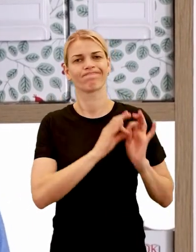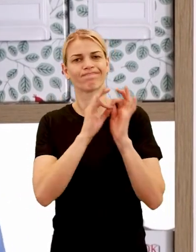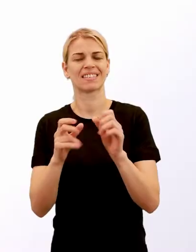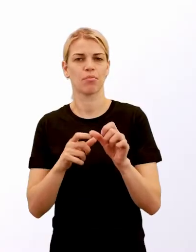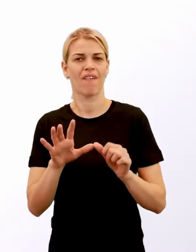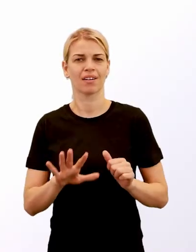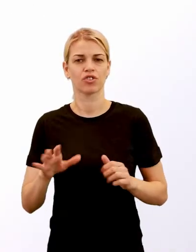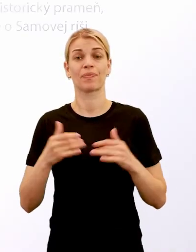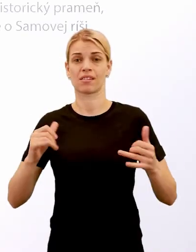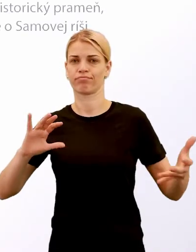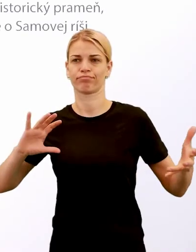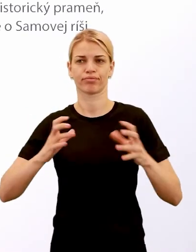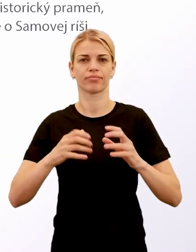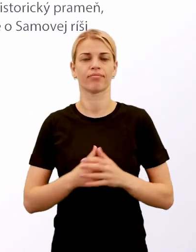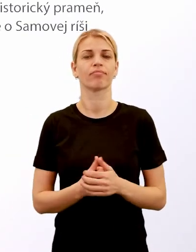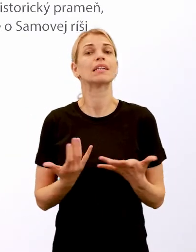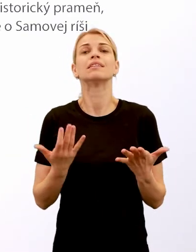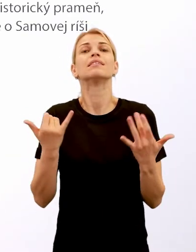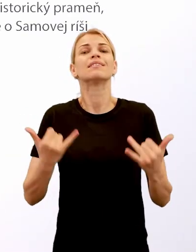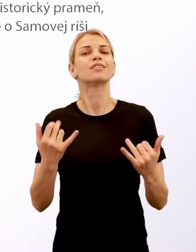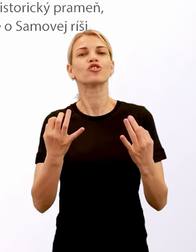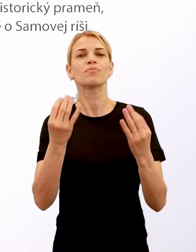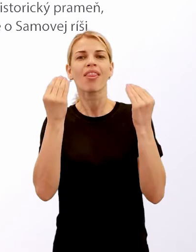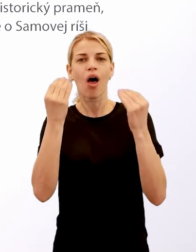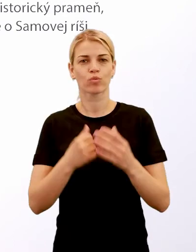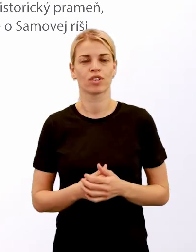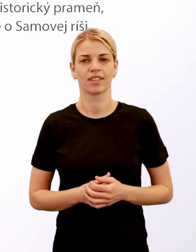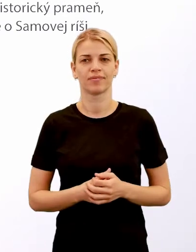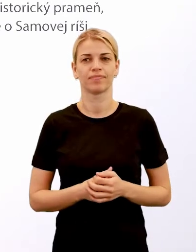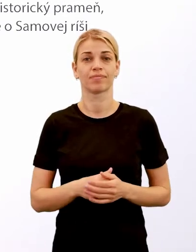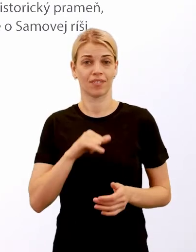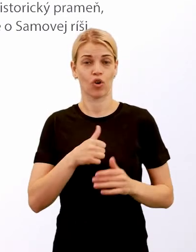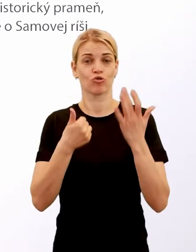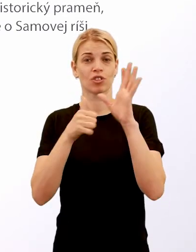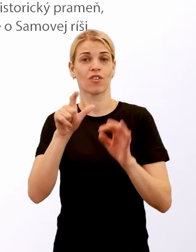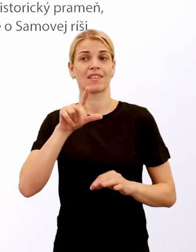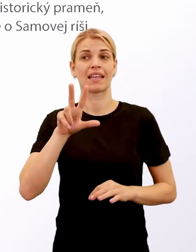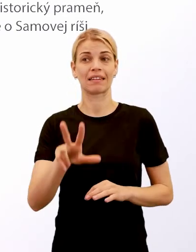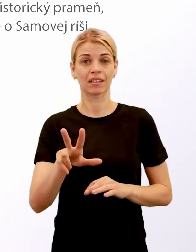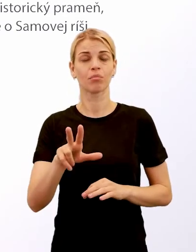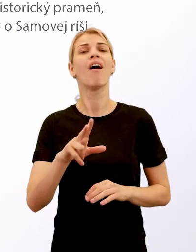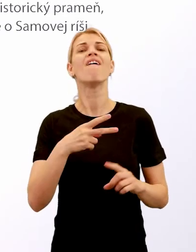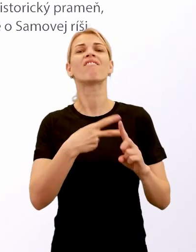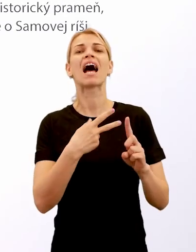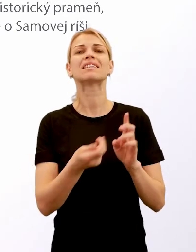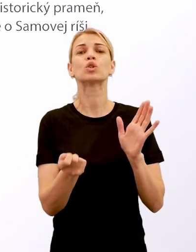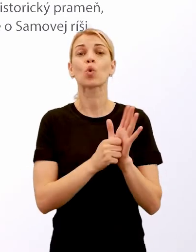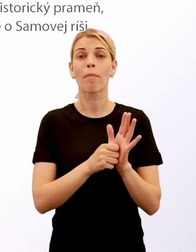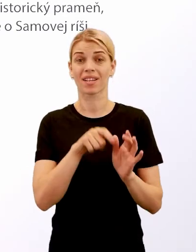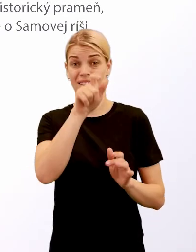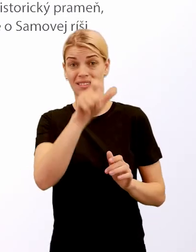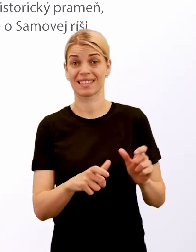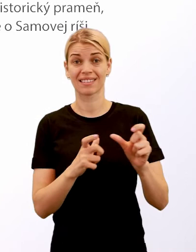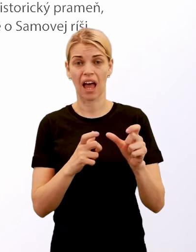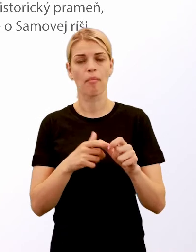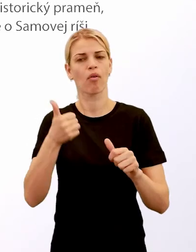zhrnúť. Čo sme sa teda dnes naučili? V roku 623 franský kupec Samo zjednotil